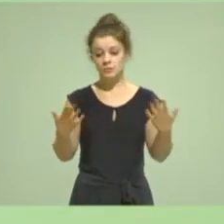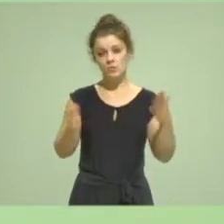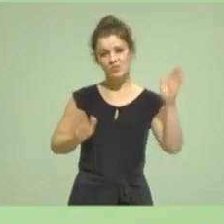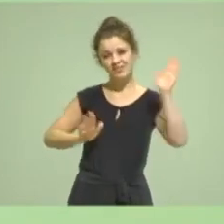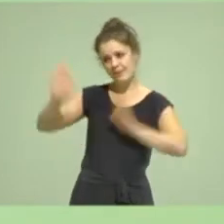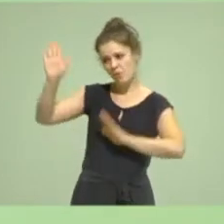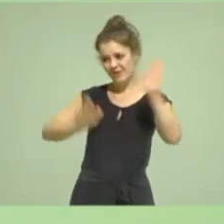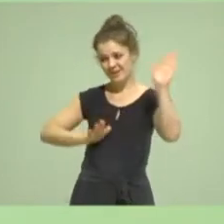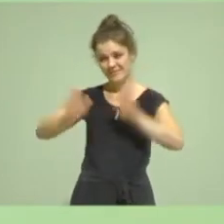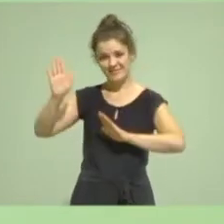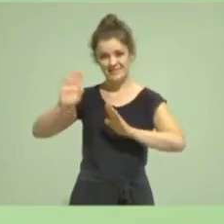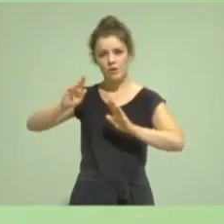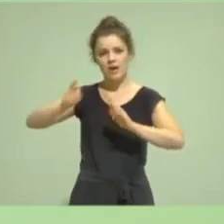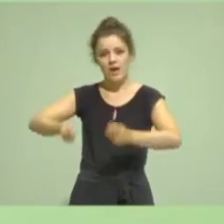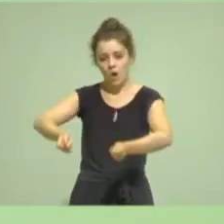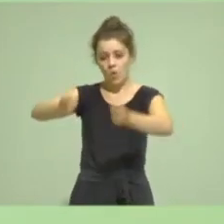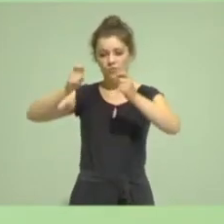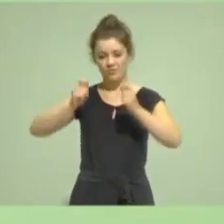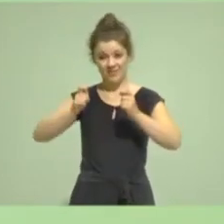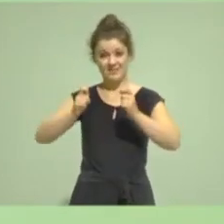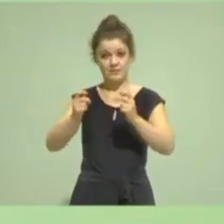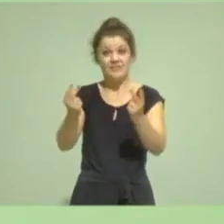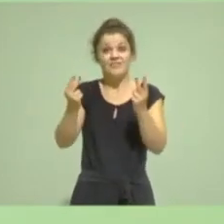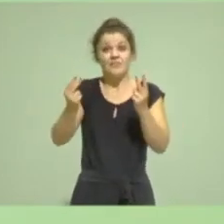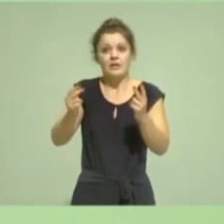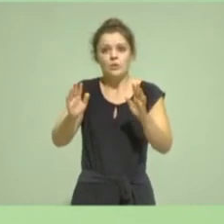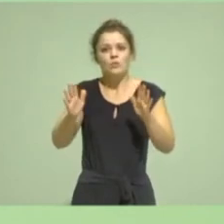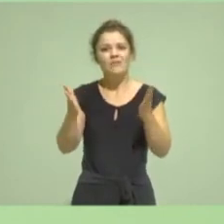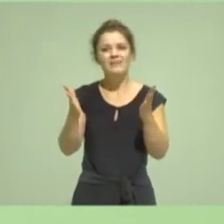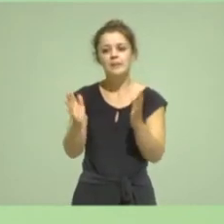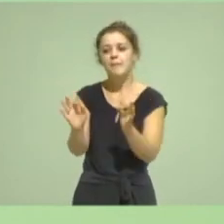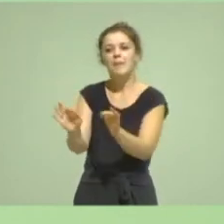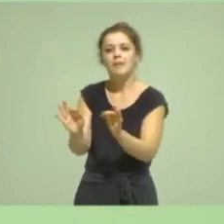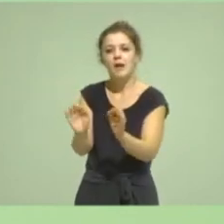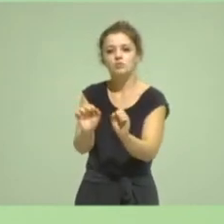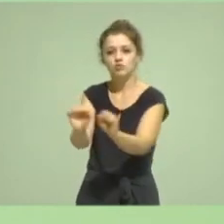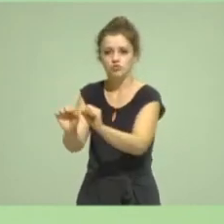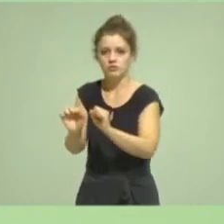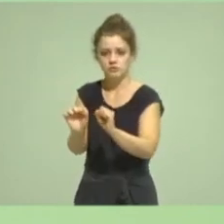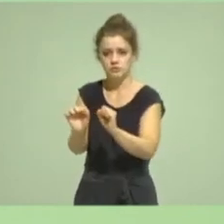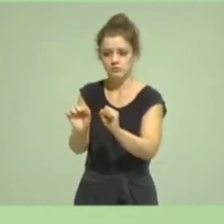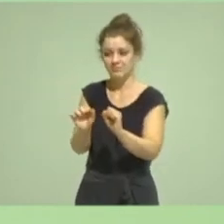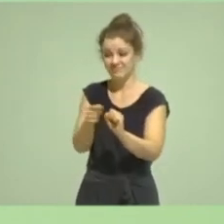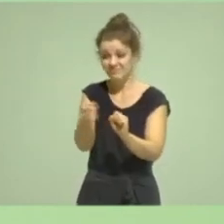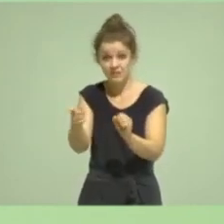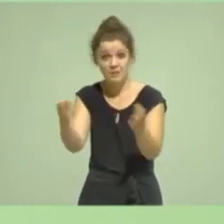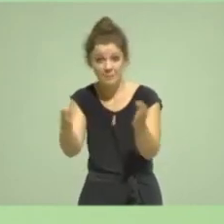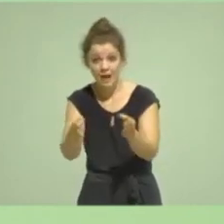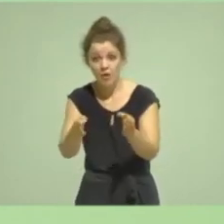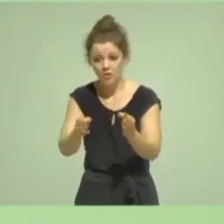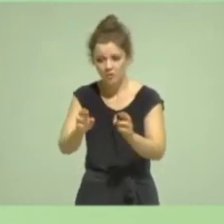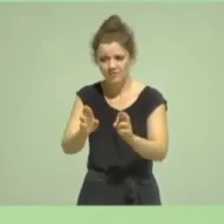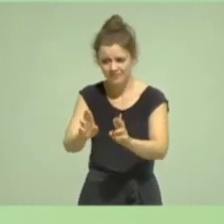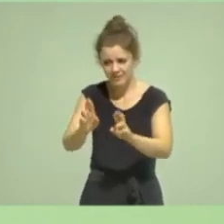auch ist, Minderheiten zu schützen. Und Minderheiten verdienen unseren Schutz. Und selbstverständlich sind wir